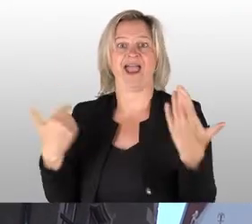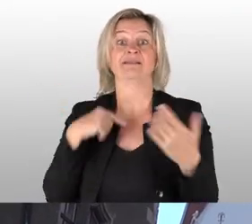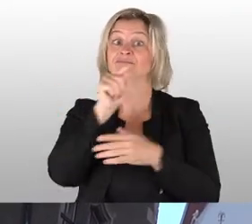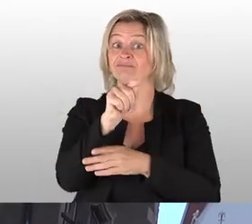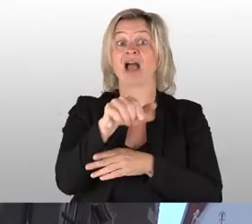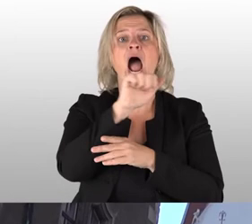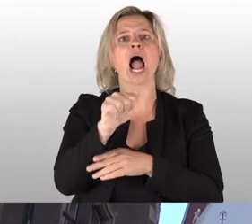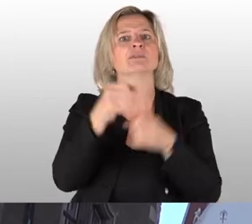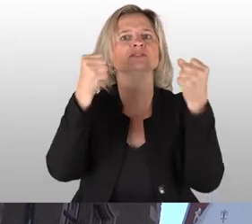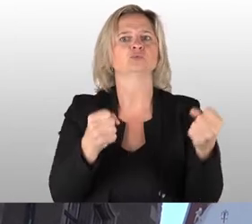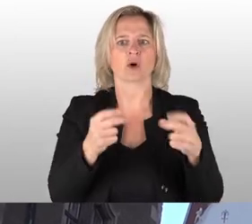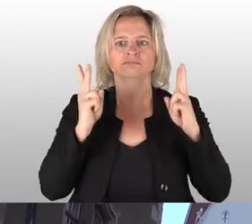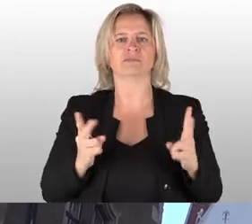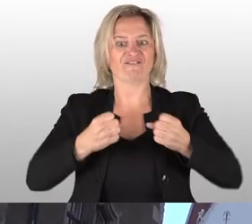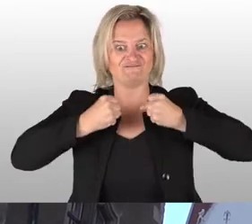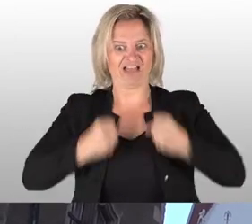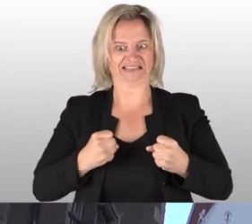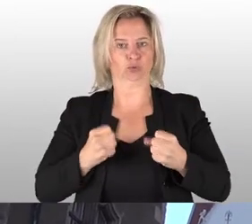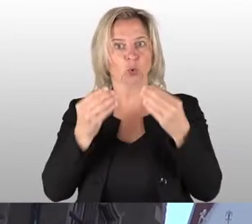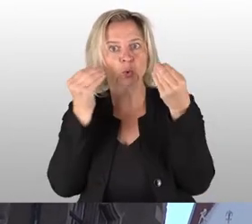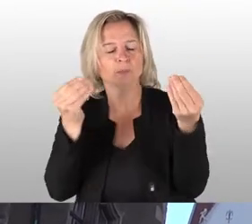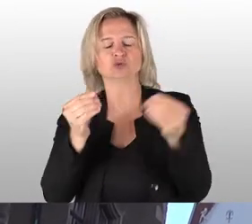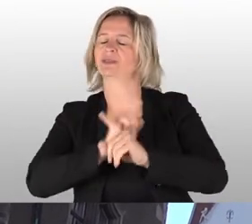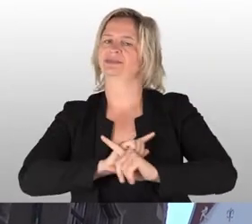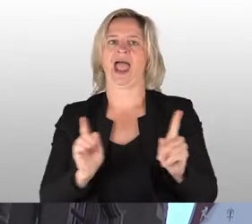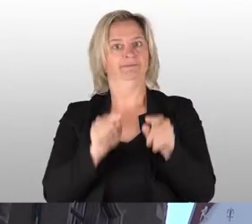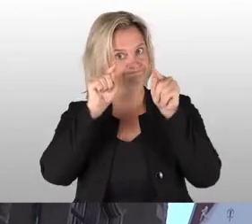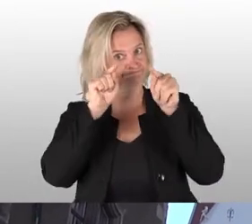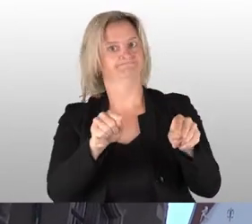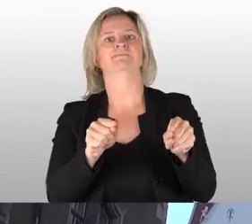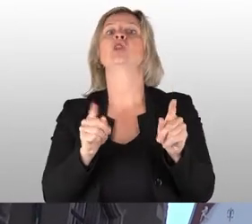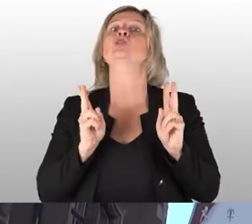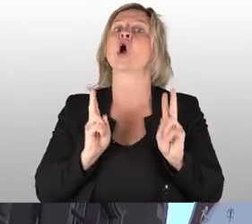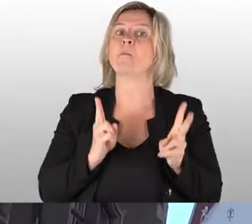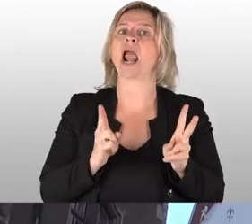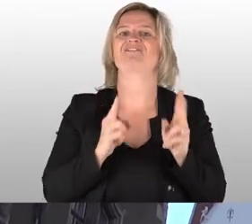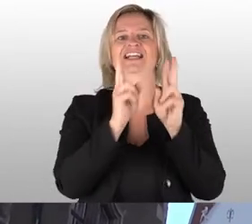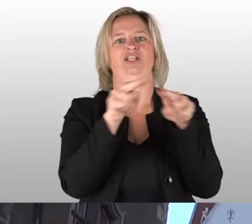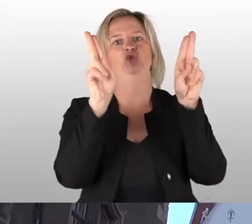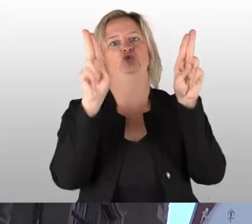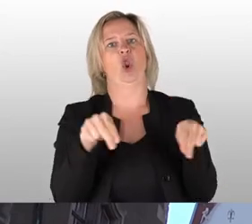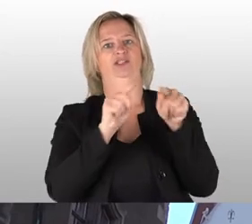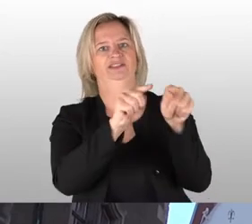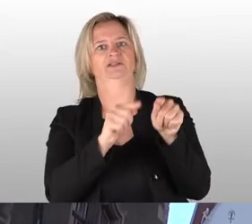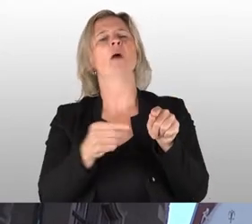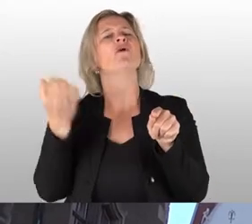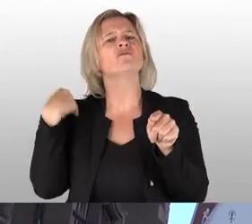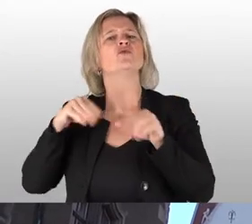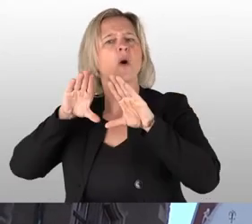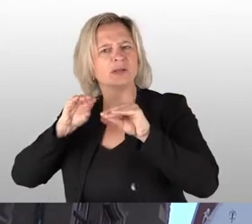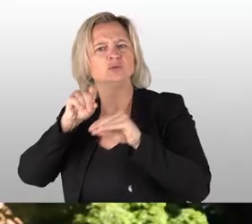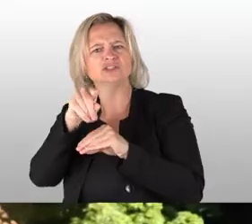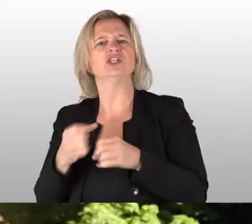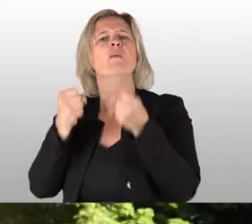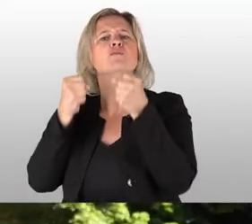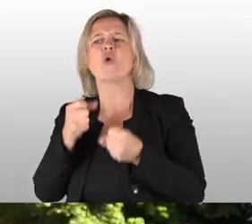ist keine Festung, keine Burg im klassischen Sinne. Die Albrechtsburg ist ein Schloss. Jetzt hat man trotzdem die Bezeichnung Burg gelassen.